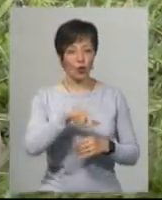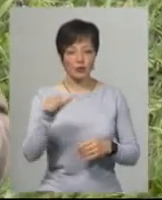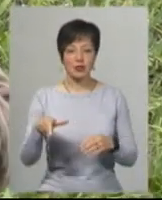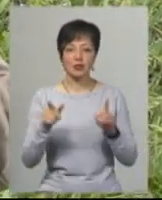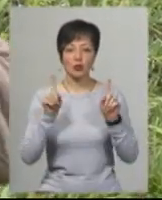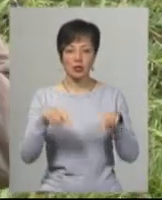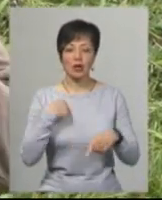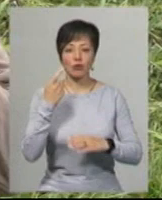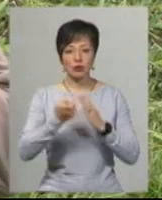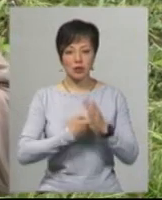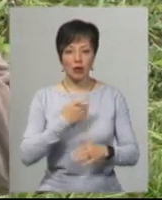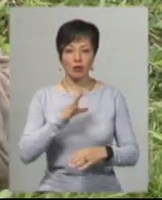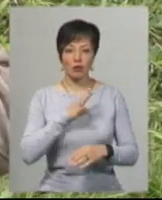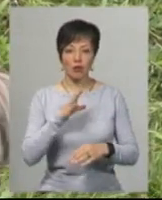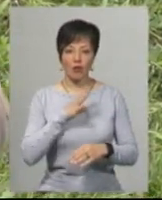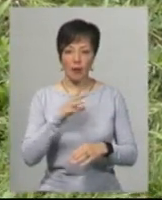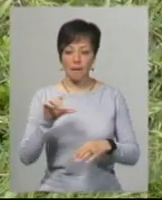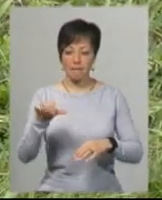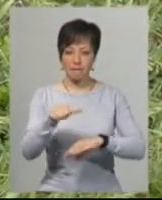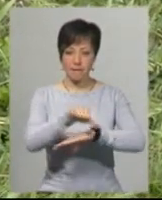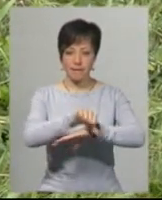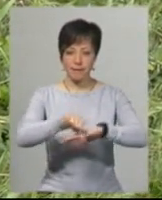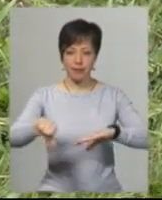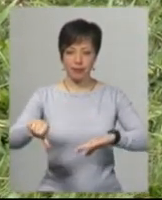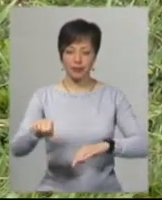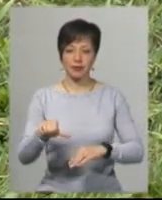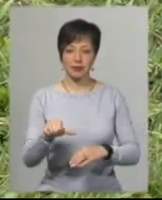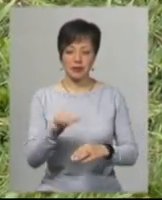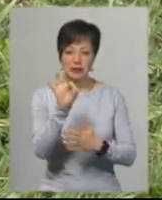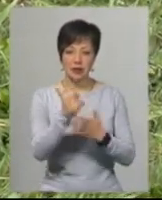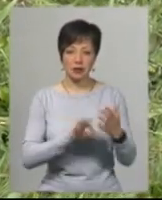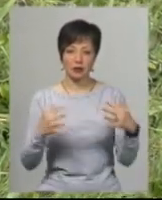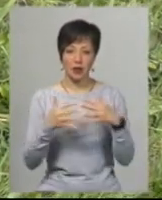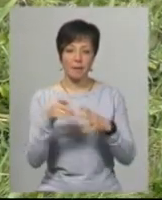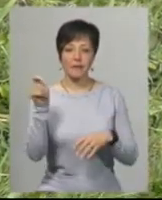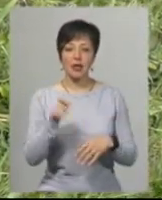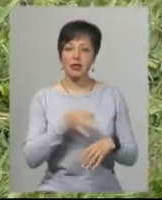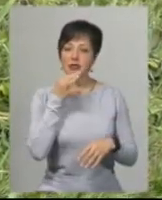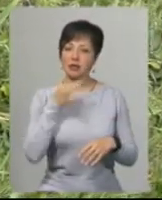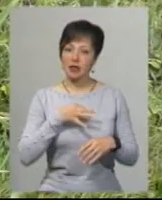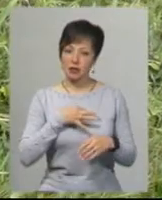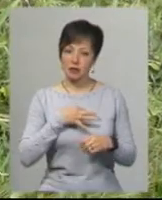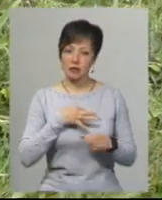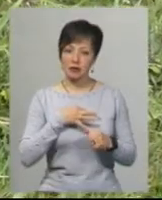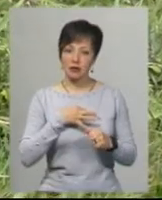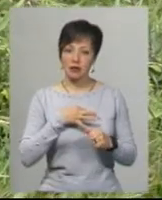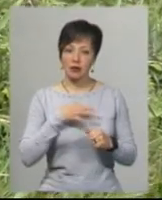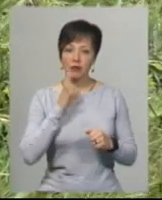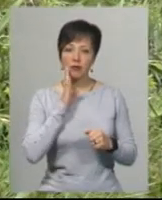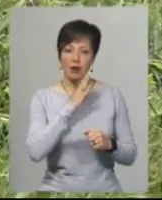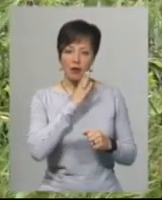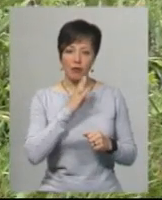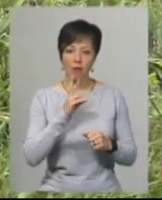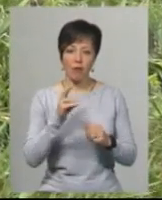то лише тоді я узнала, що він був на нульовки. І коли вона приїхала, вона єдине, що мені сказала, мама,